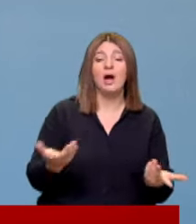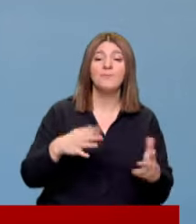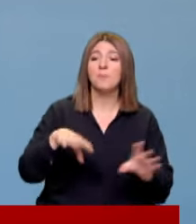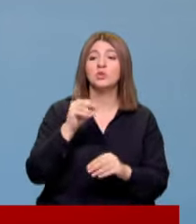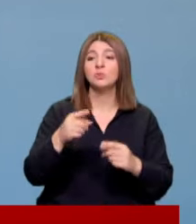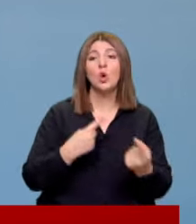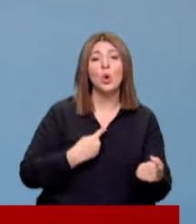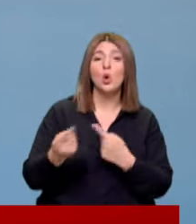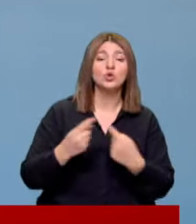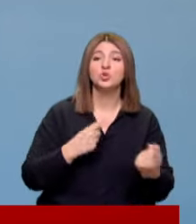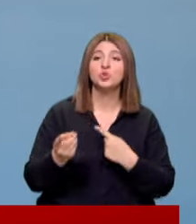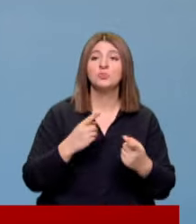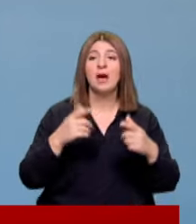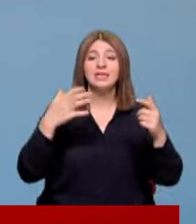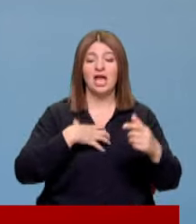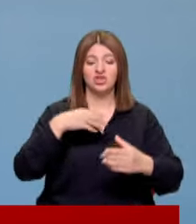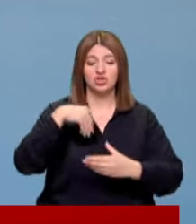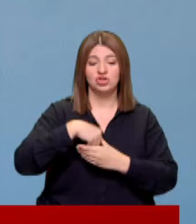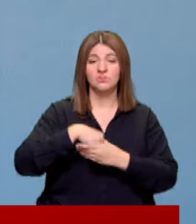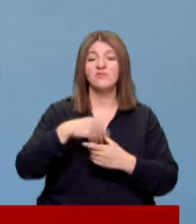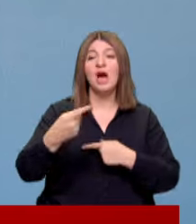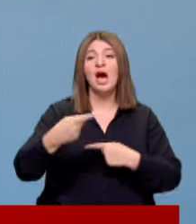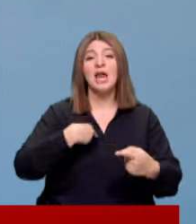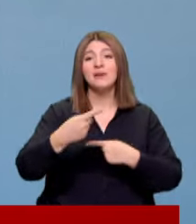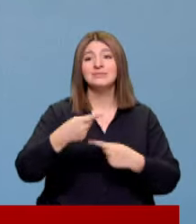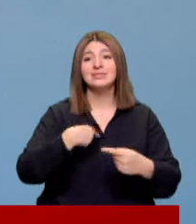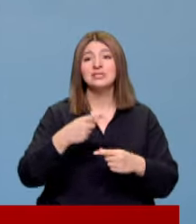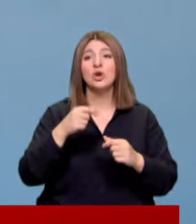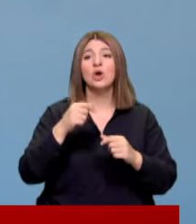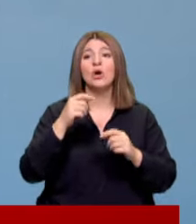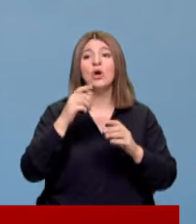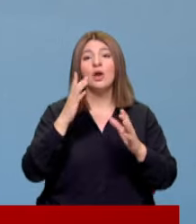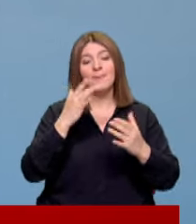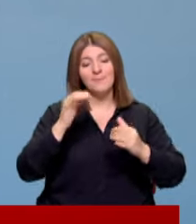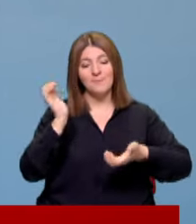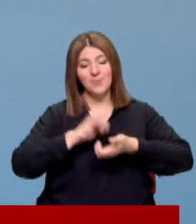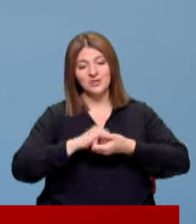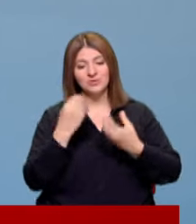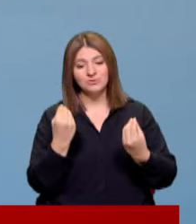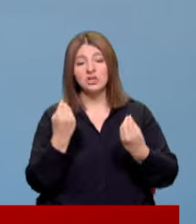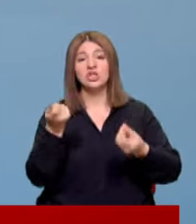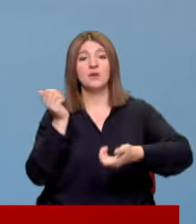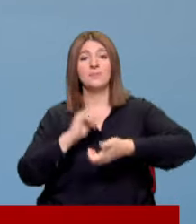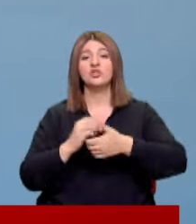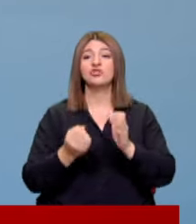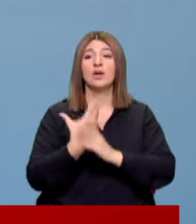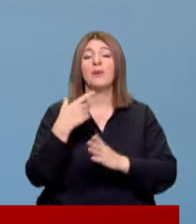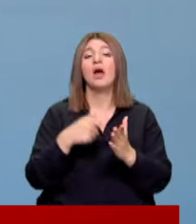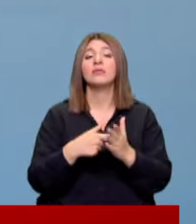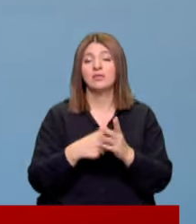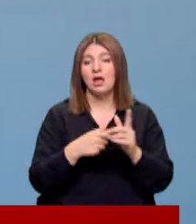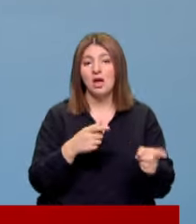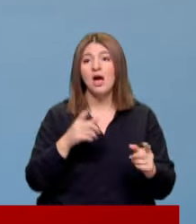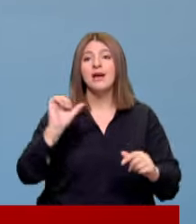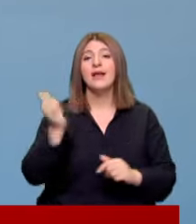bütün bu konuşmalar kendi içimizde ve aramızda suhuleti sağlamak, iş birliğini oluşturmak adına